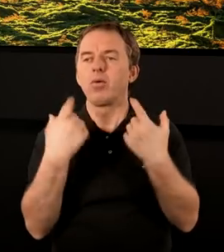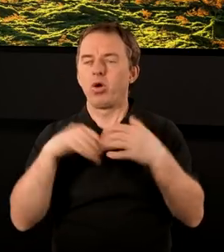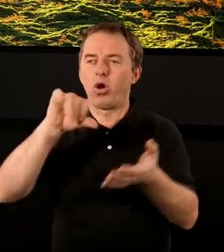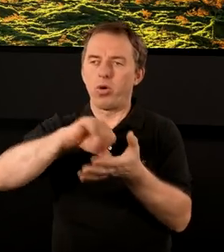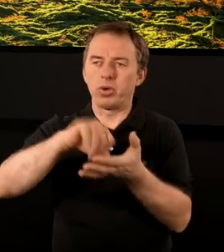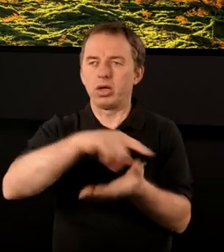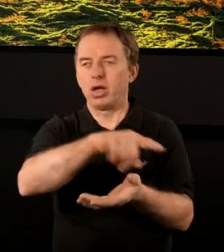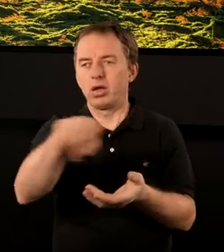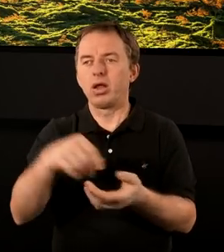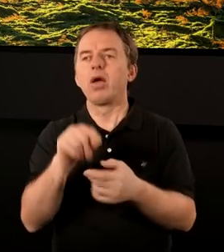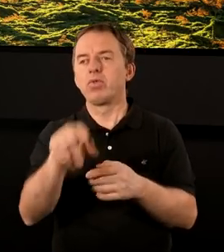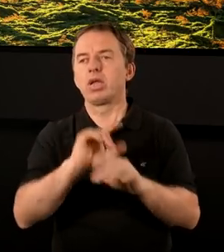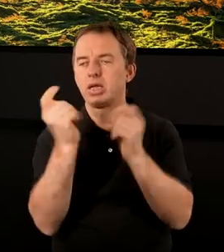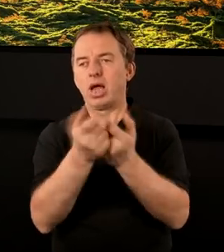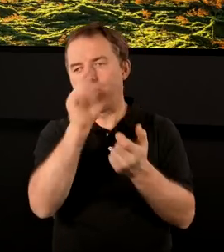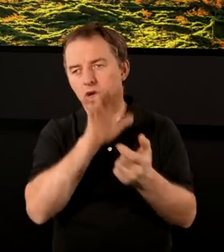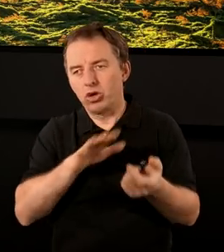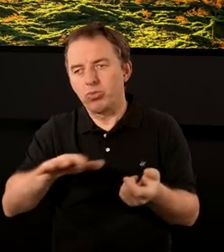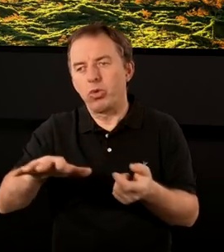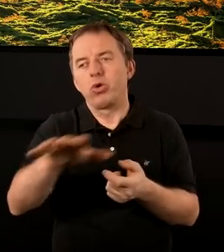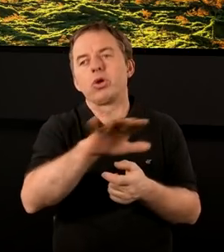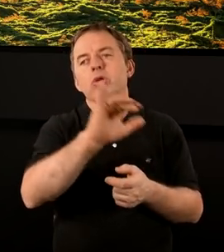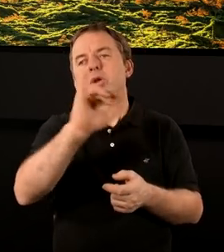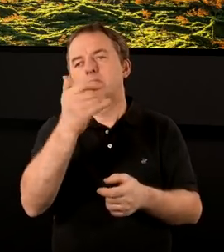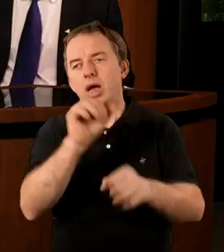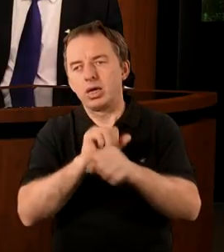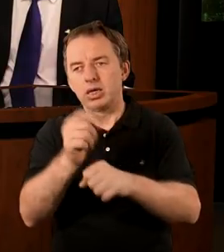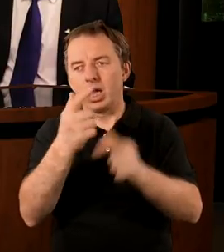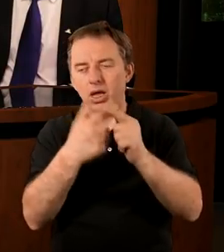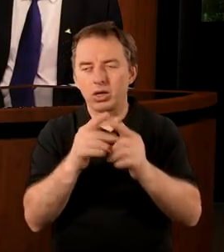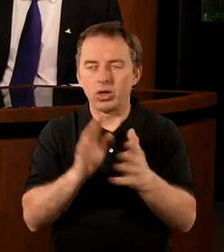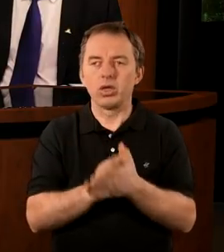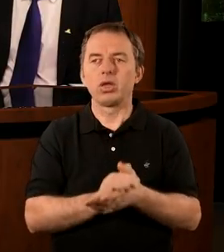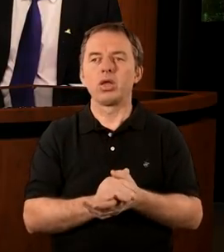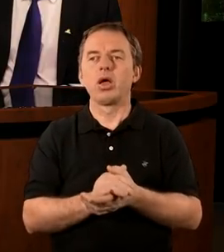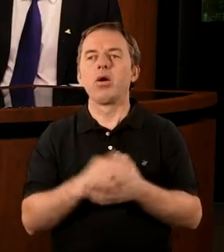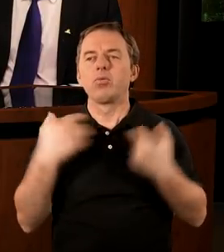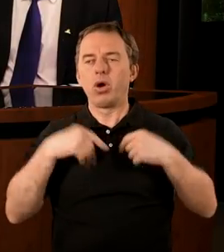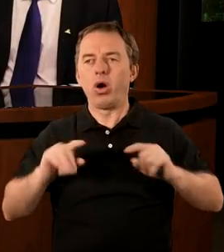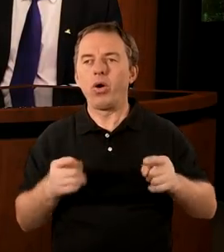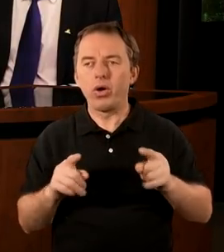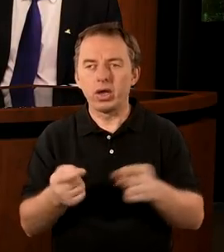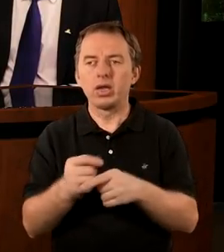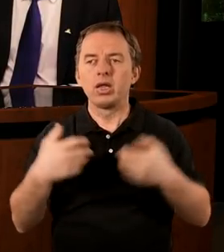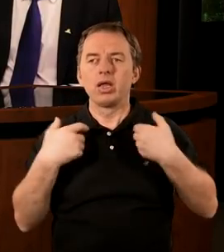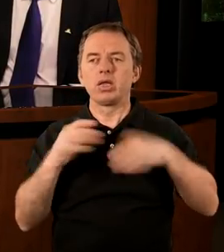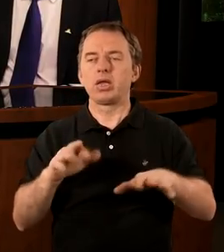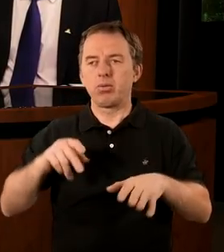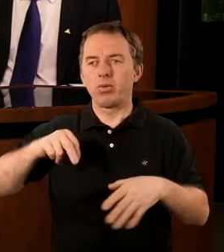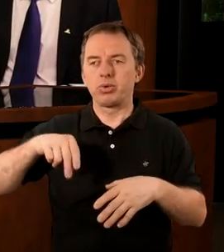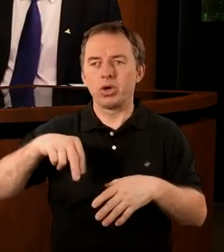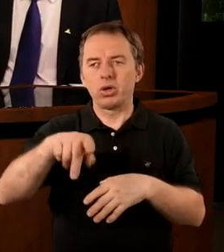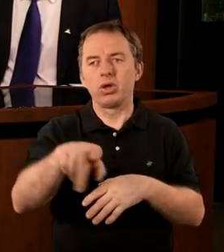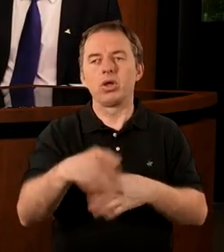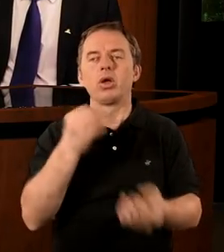wśród nich i w tej całej społeczności, jaką jest Kościół. W nas jest organicznie coś takiego, że my nie chcemy